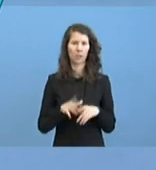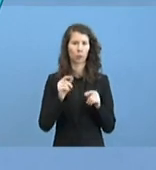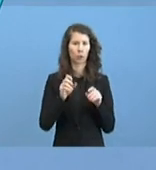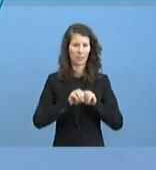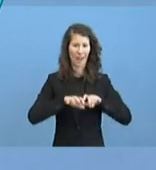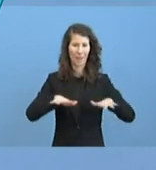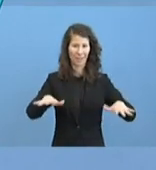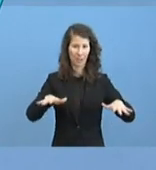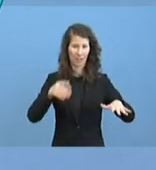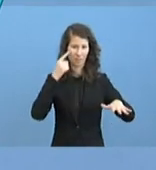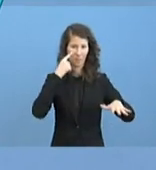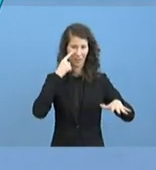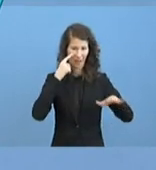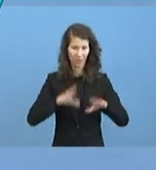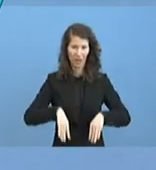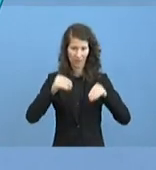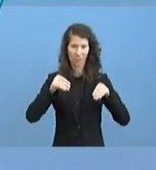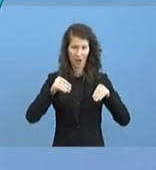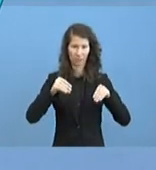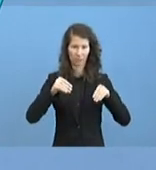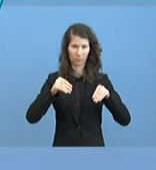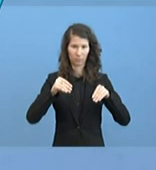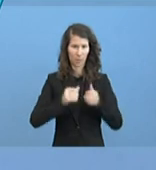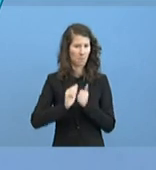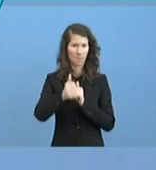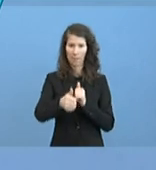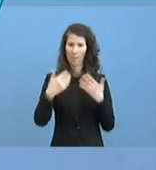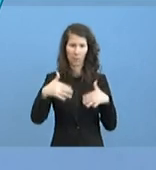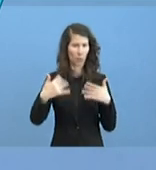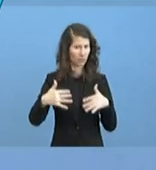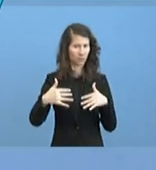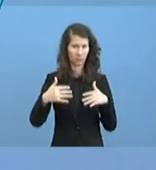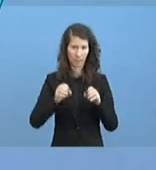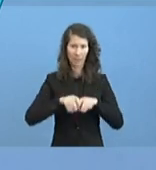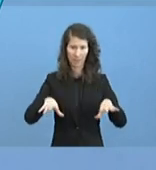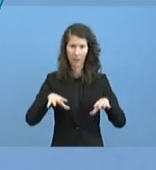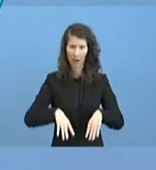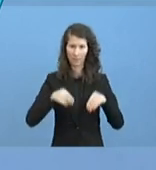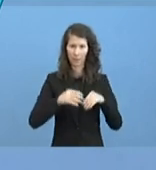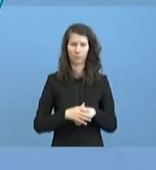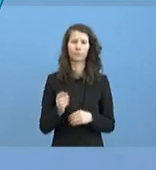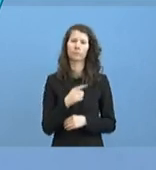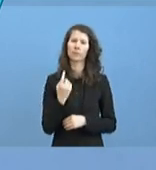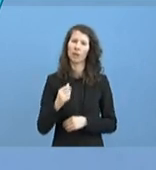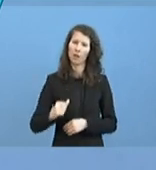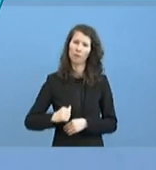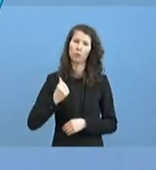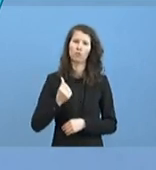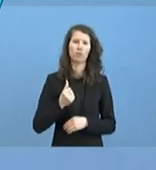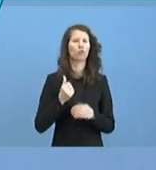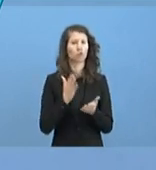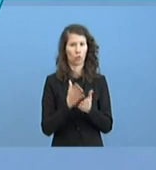der Epidemie hier in Deutschland. Und wir haben sehr, sehr früh bereits getestet.